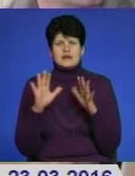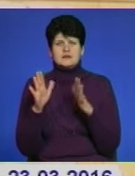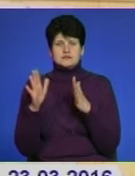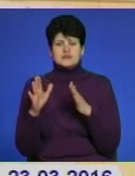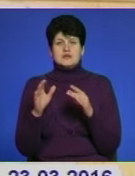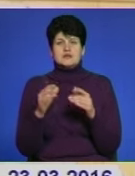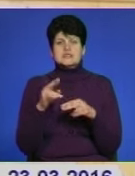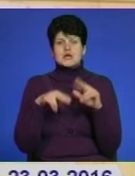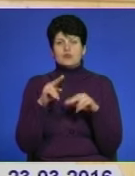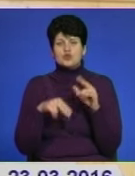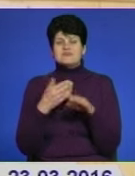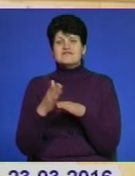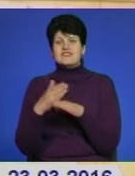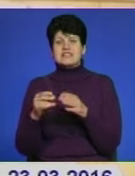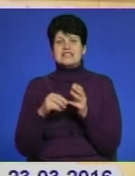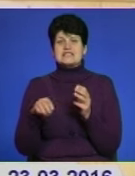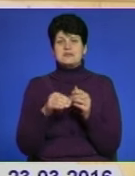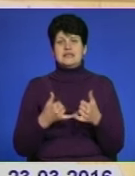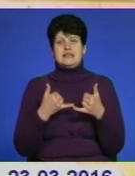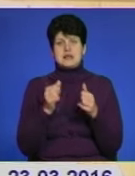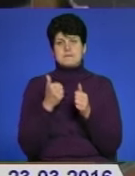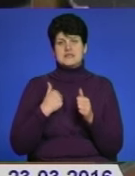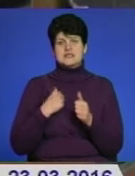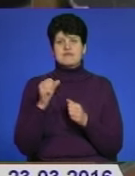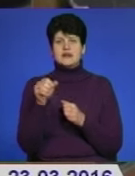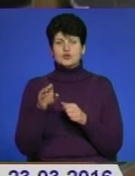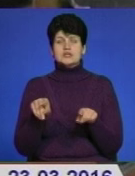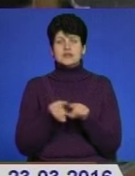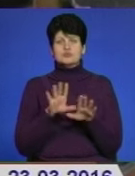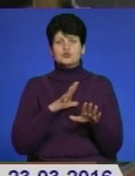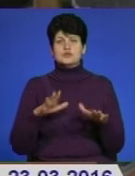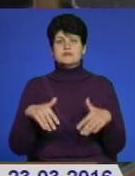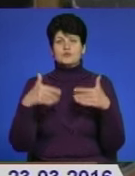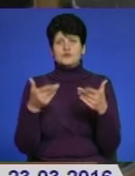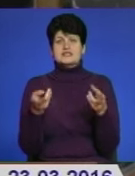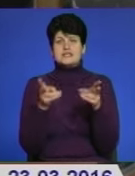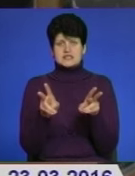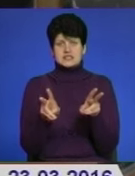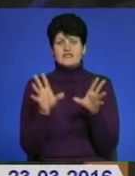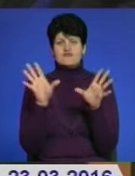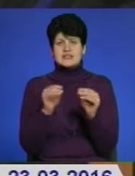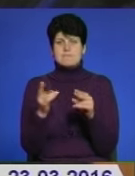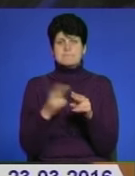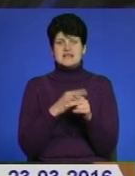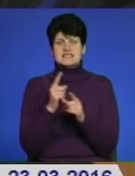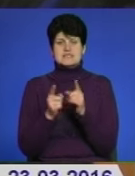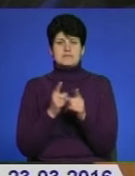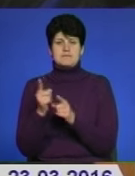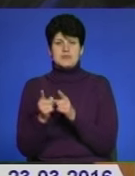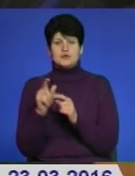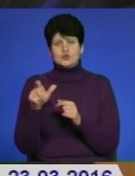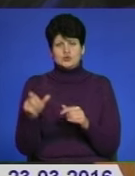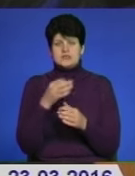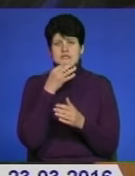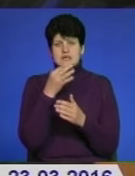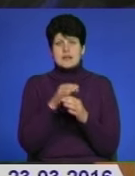території із виділенням землі для бійців АТО. Також було запропоновано залишити в себе змін. Громада надала перевагу